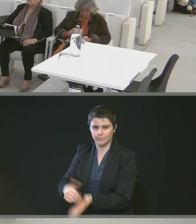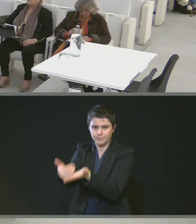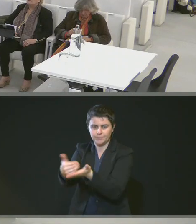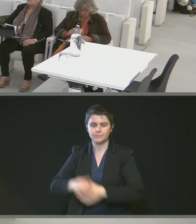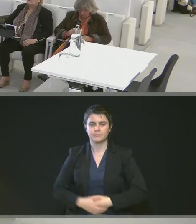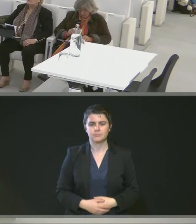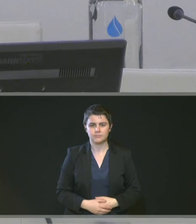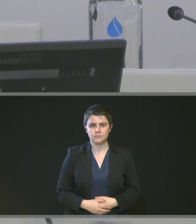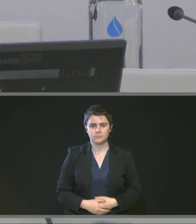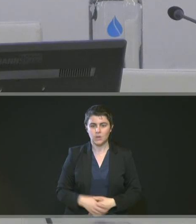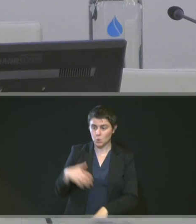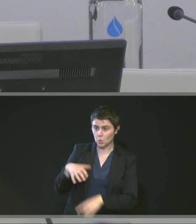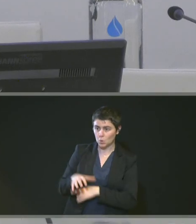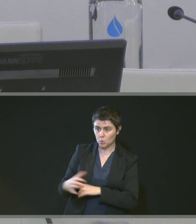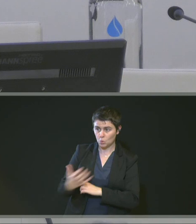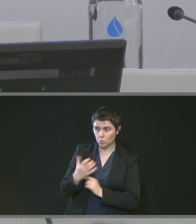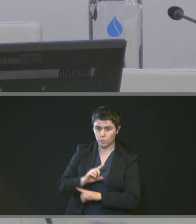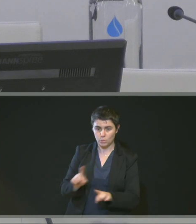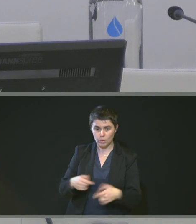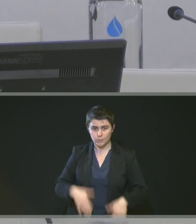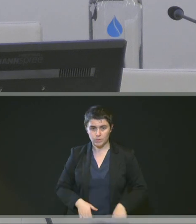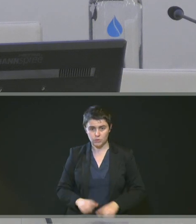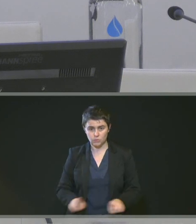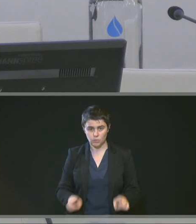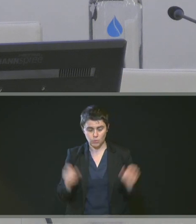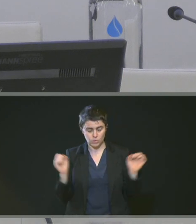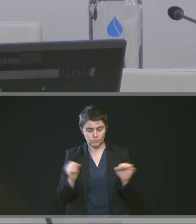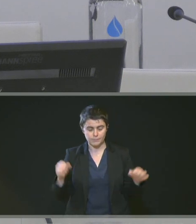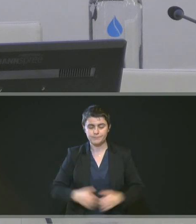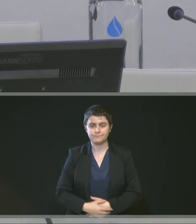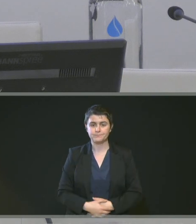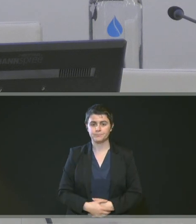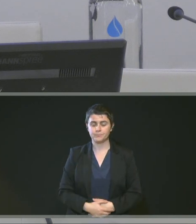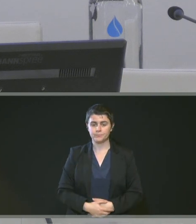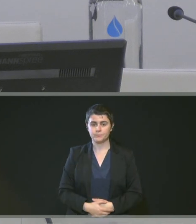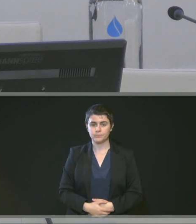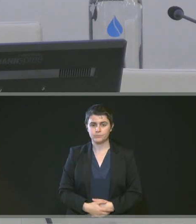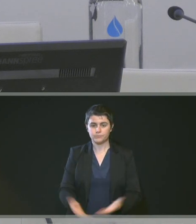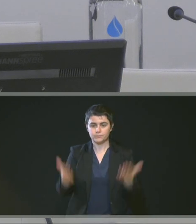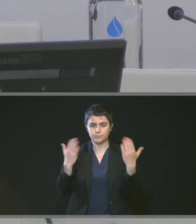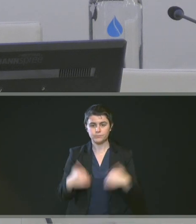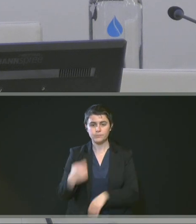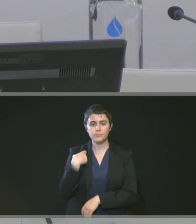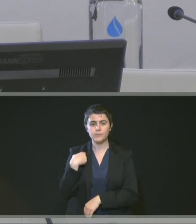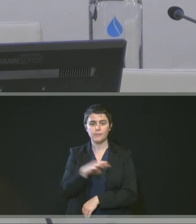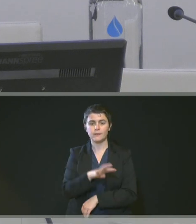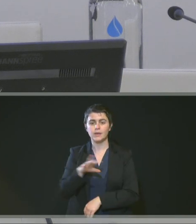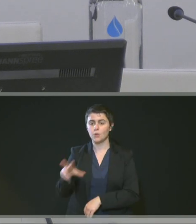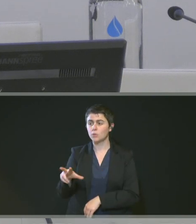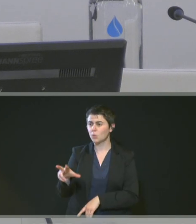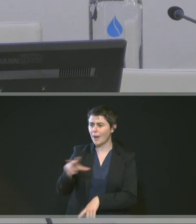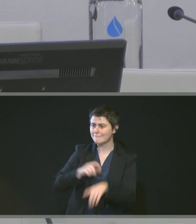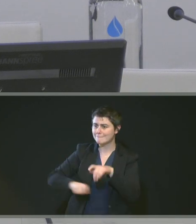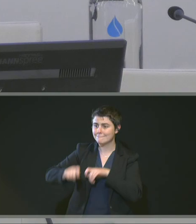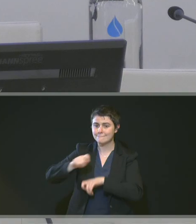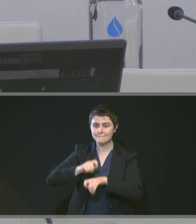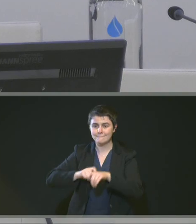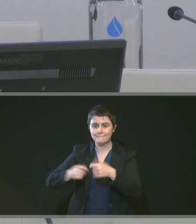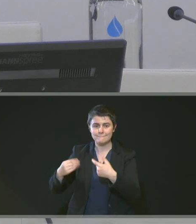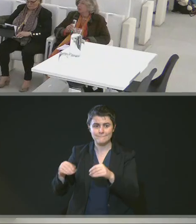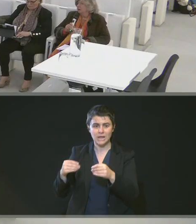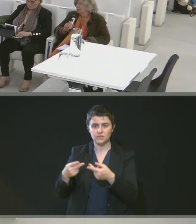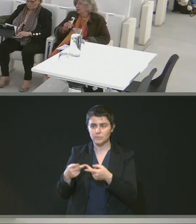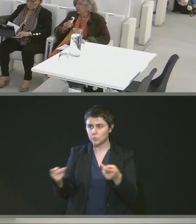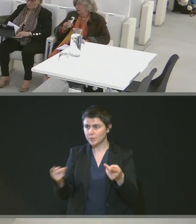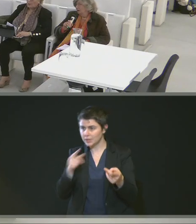Pas de vote contre ? Pas d'abstention ? Unanimité ? On passe à la numéro 43, ce sont les marchés publics, mais je ne vois pas